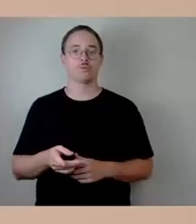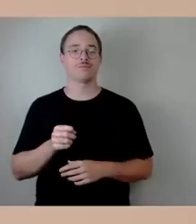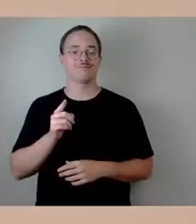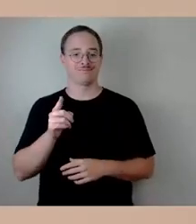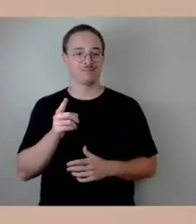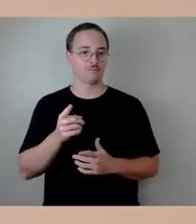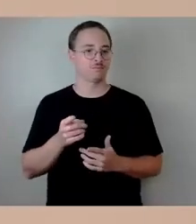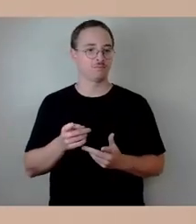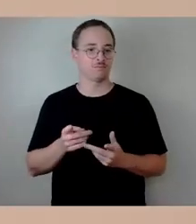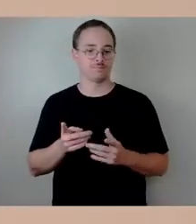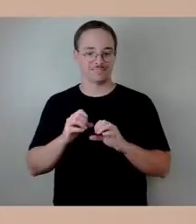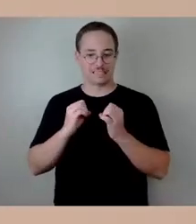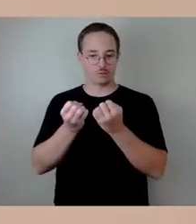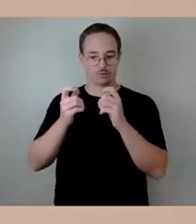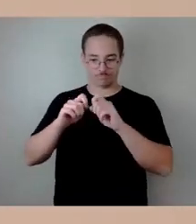zu rechnen.